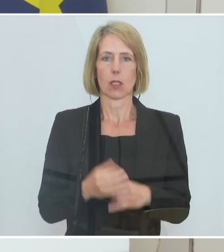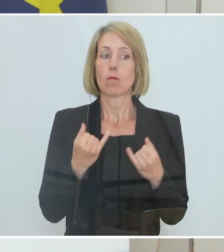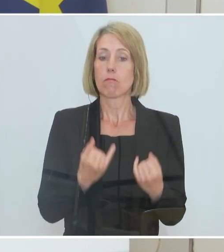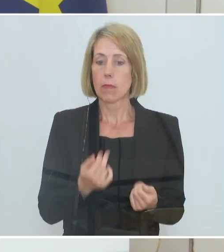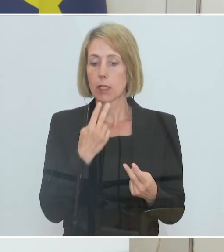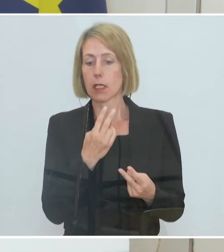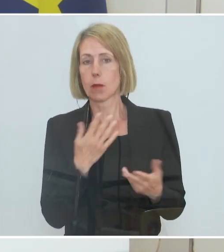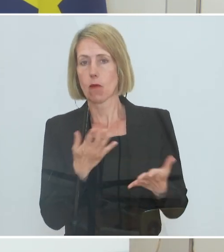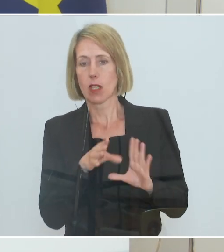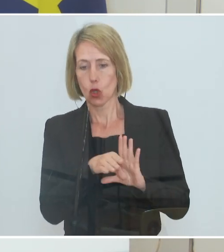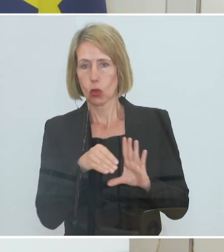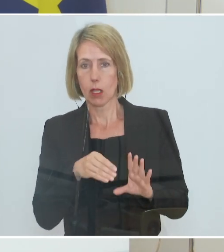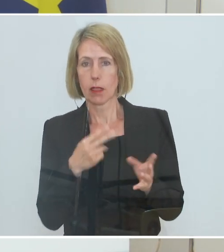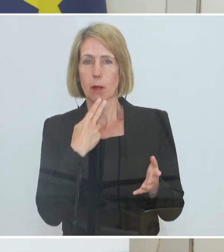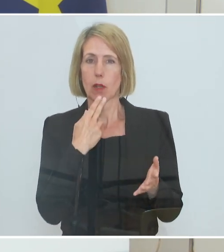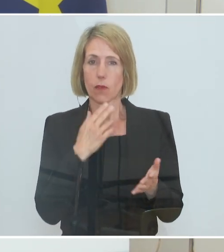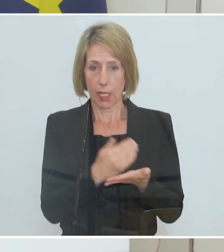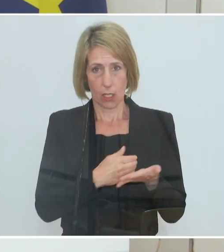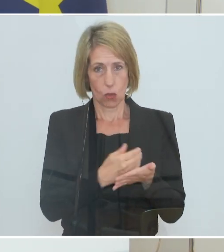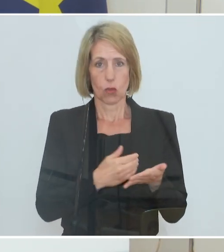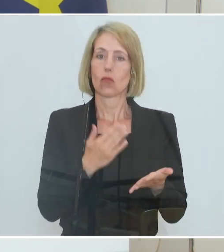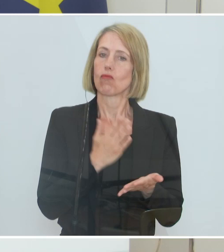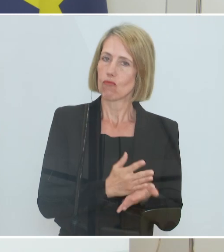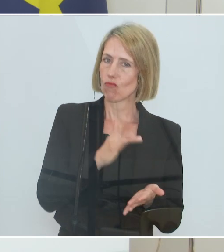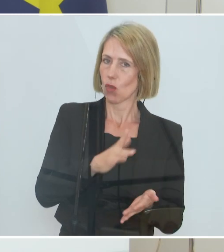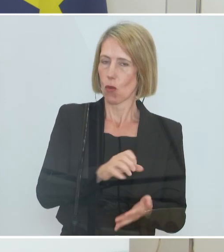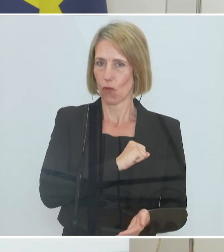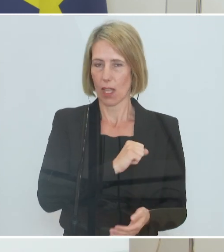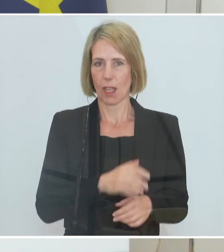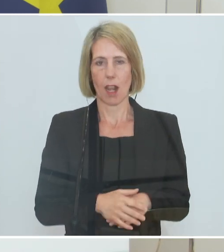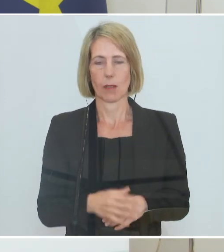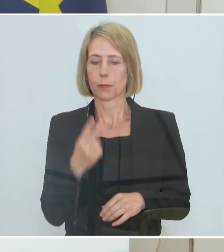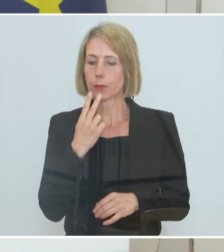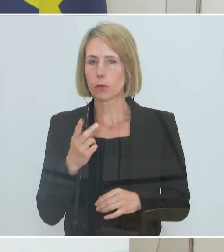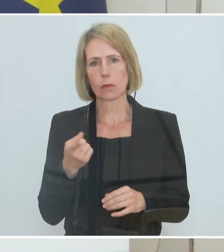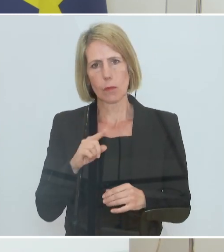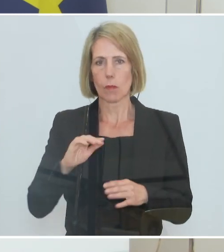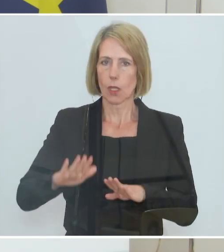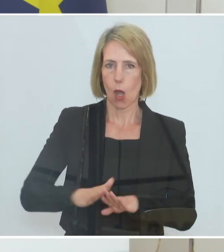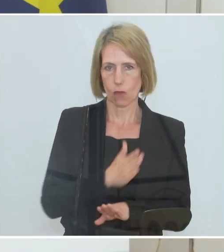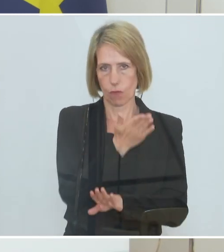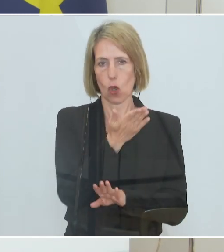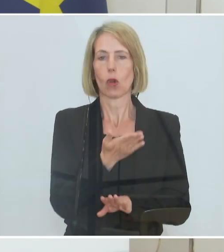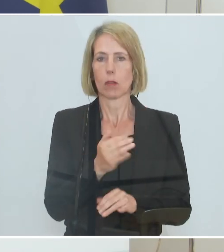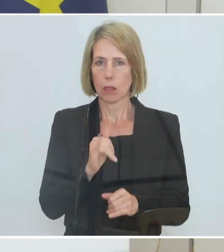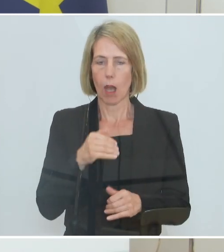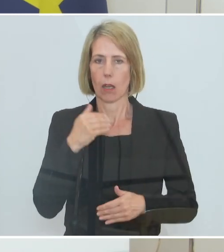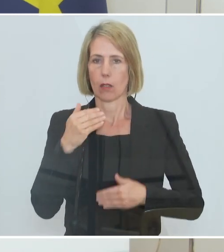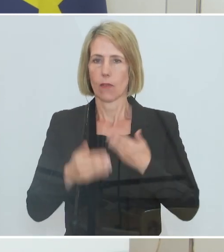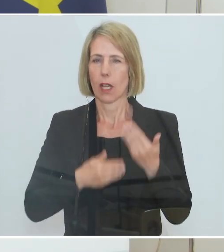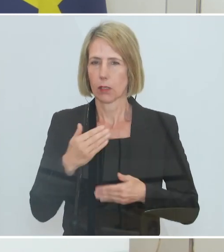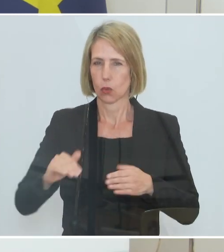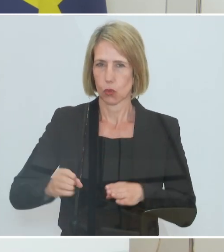genutzt haben, auch durchaus einen Vorteil daraus haben. Wir haben einen Aufschwung jetzt. Dadurch wird aber natürlich auch ein konjunkturgerechter